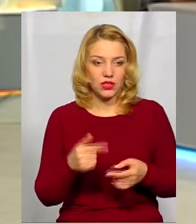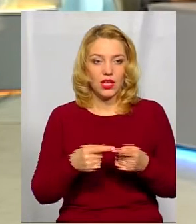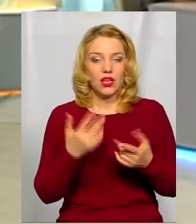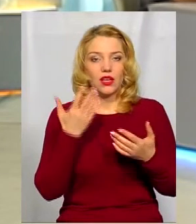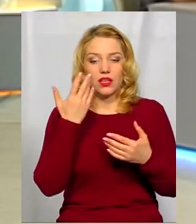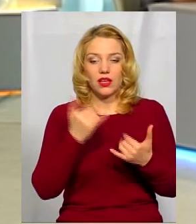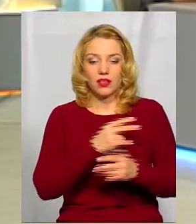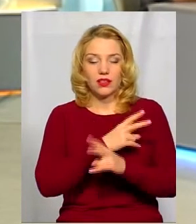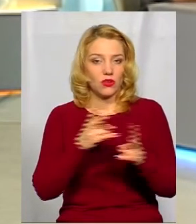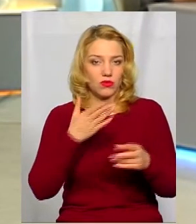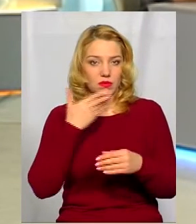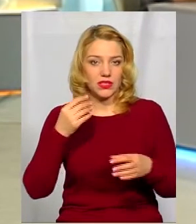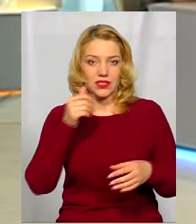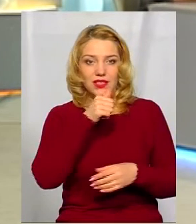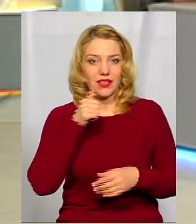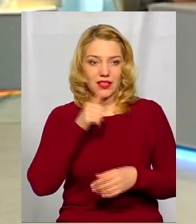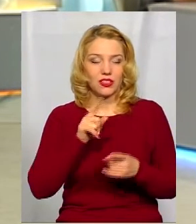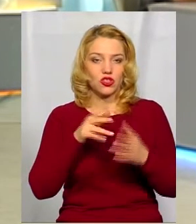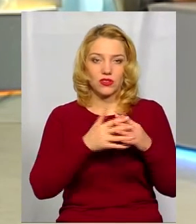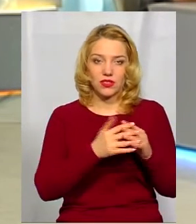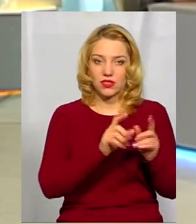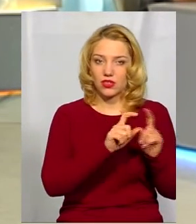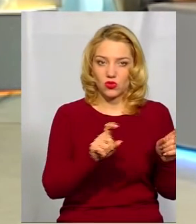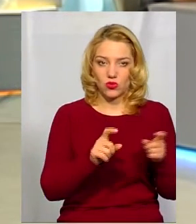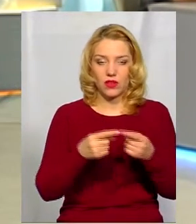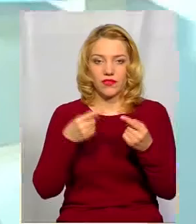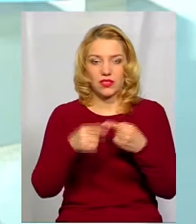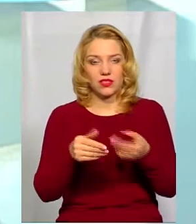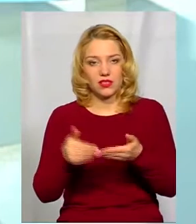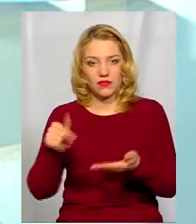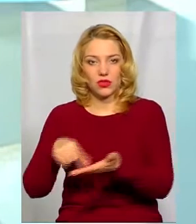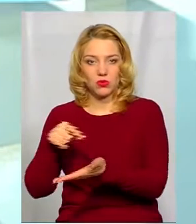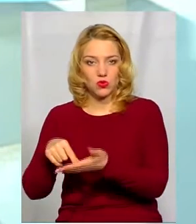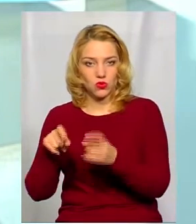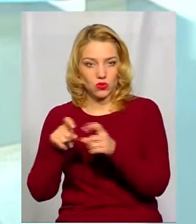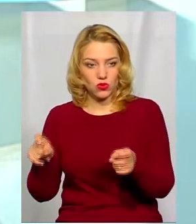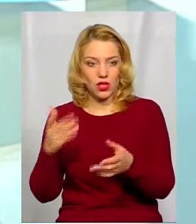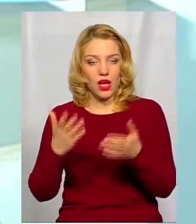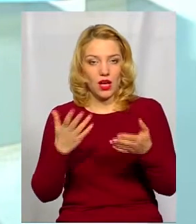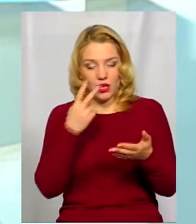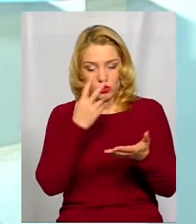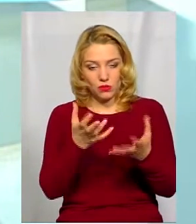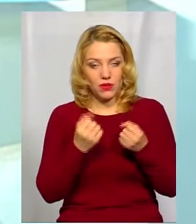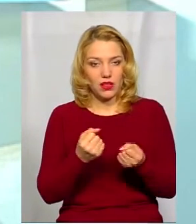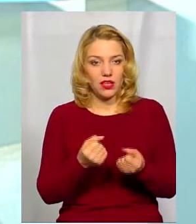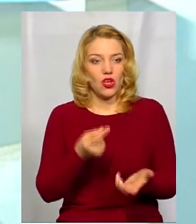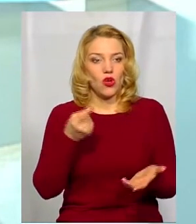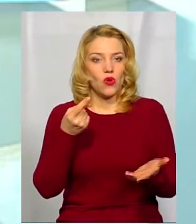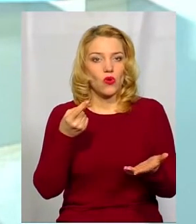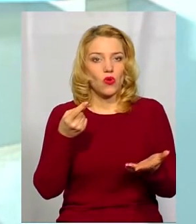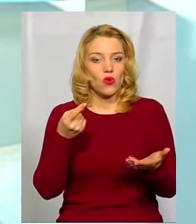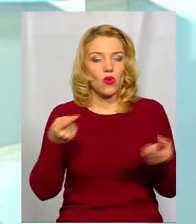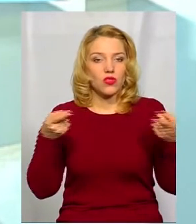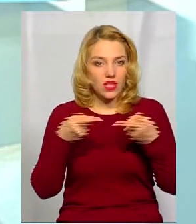нікляко сьогодні не секрет, що, наприклад, сільська школа відрізняється від міської. Але, наприклад, якщо брати якісь конкретні вузько,